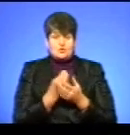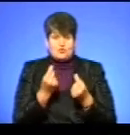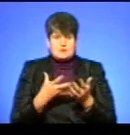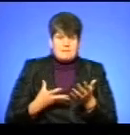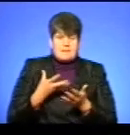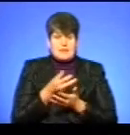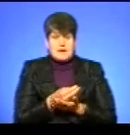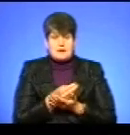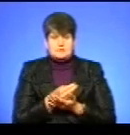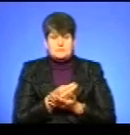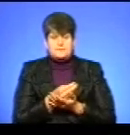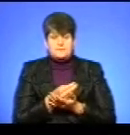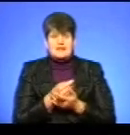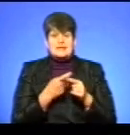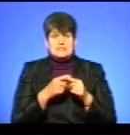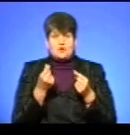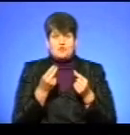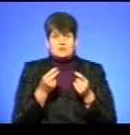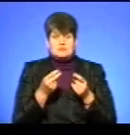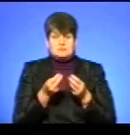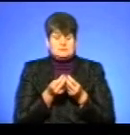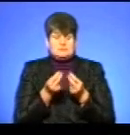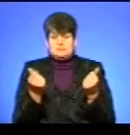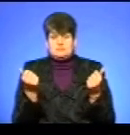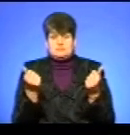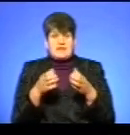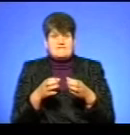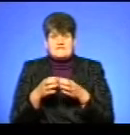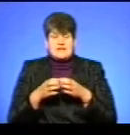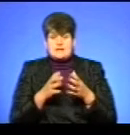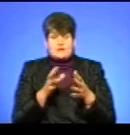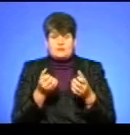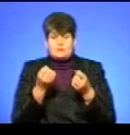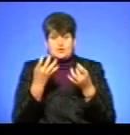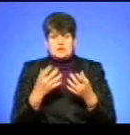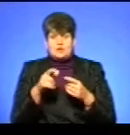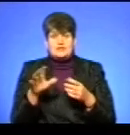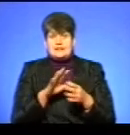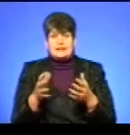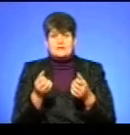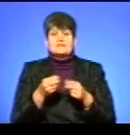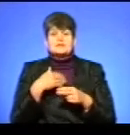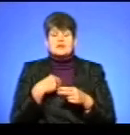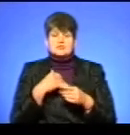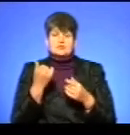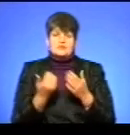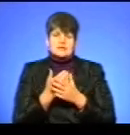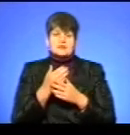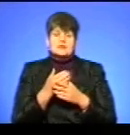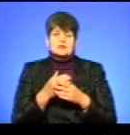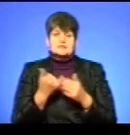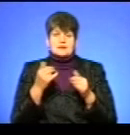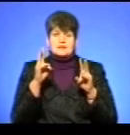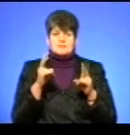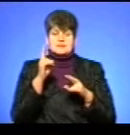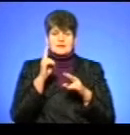платимо на Облавтодор, ці гроші розмиваються. Філії не отримують, прості люди не Пане Юрію, наш ідр завершиться. Наразі я хочу, щоб ви сказали.